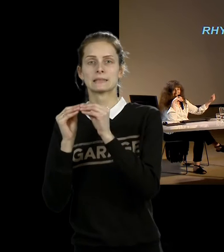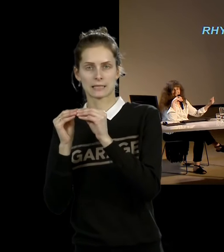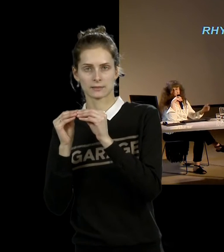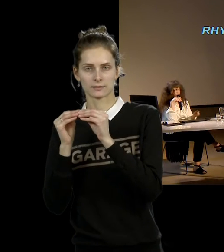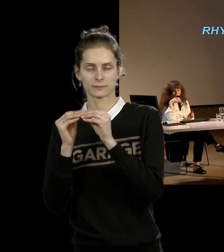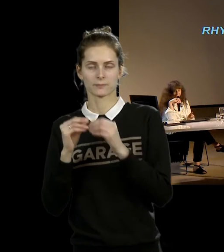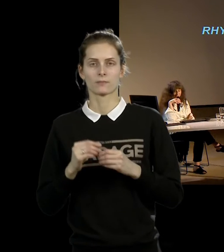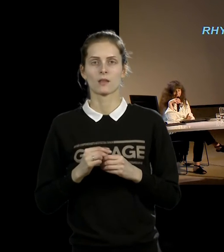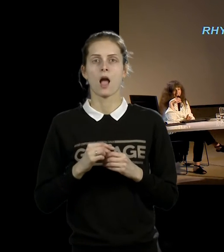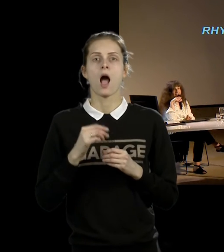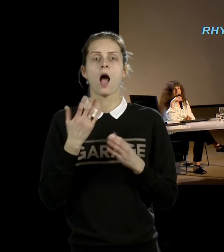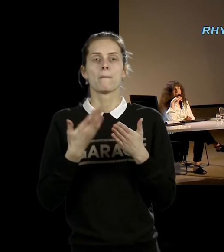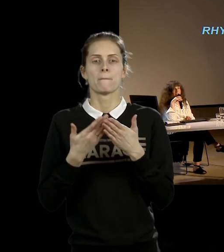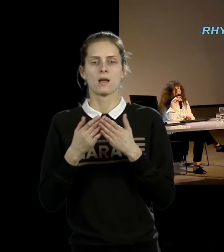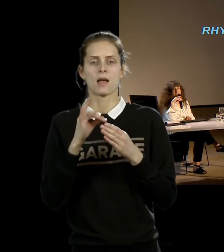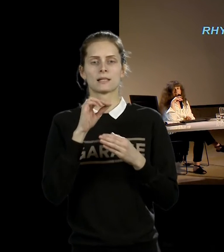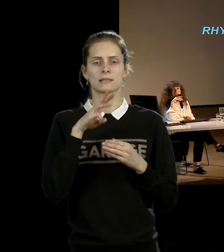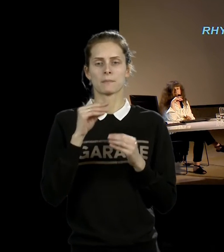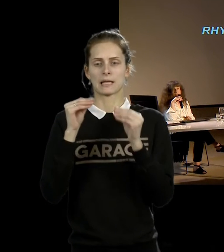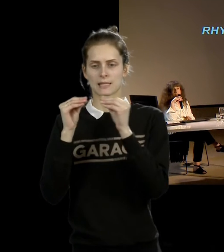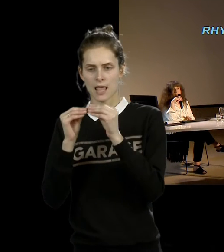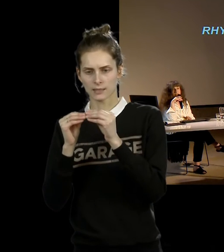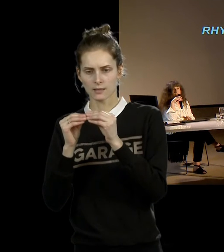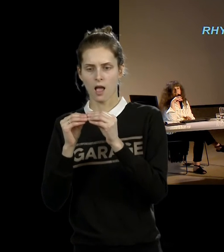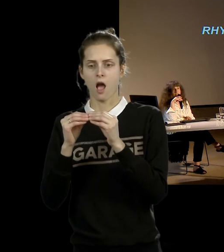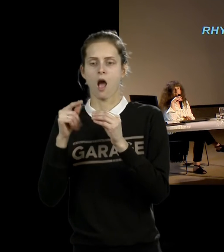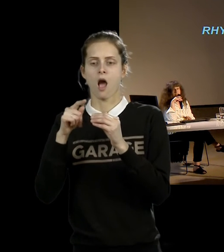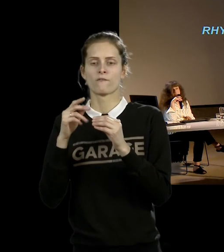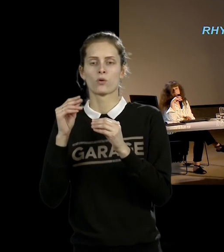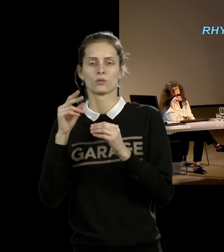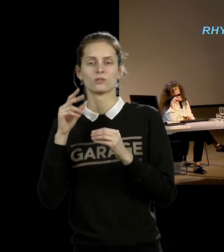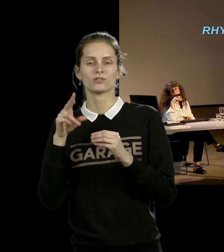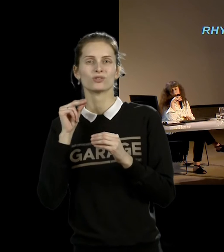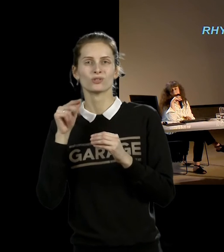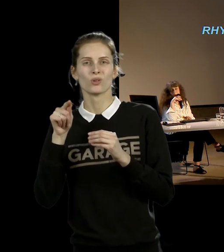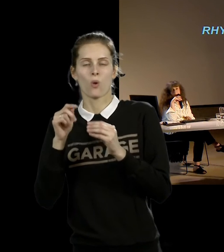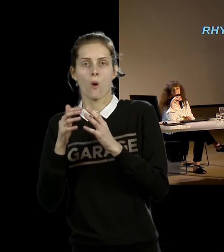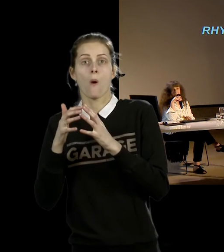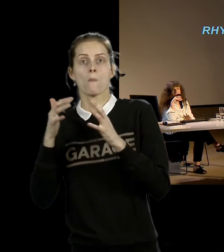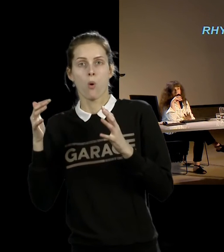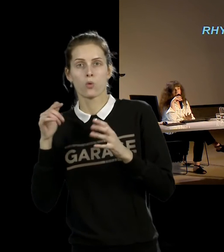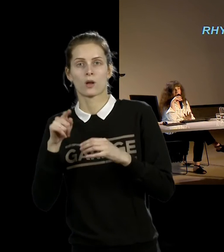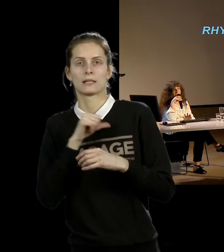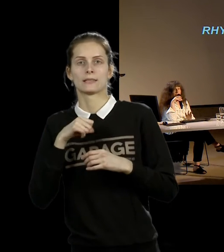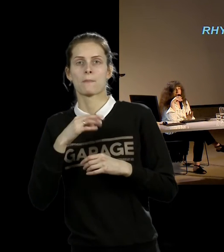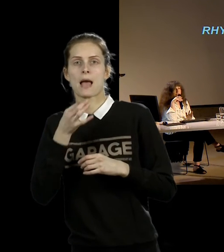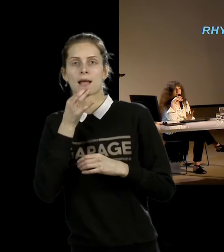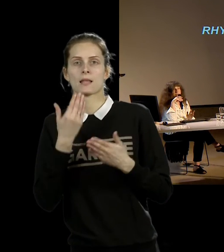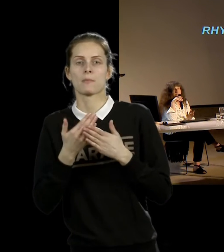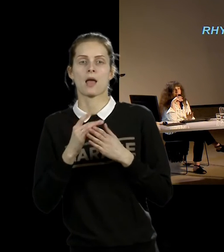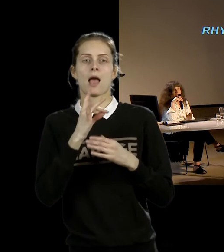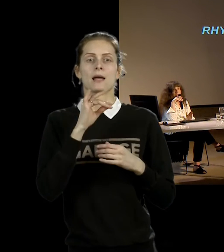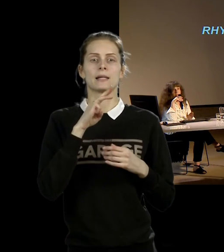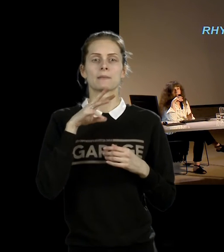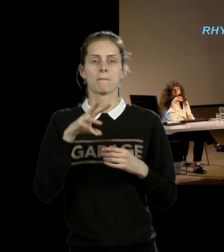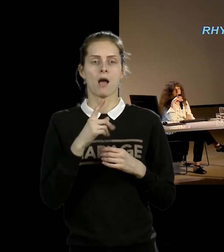тем более ранний перформанс. И это действительно были достаточно сильные испытания, которым она себя подвергала. Причем-то происходило вполне себе